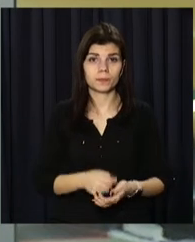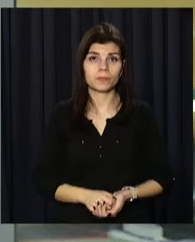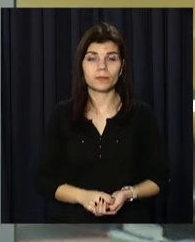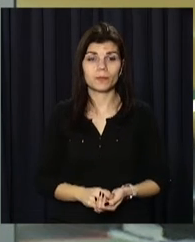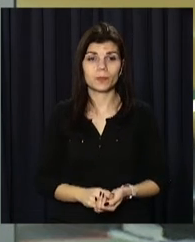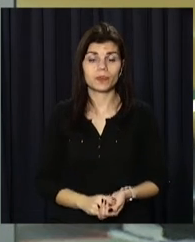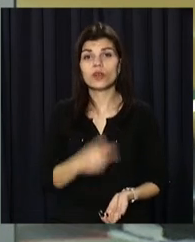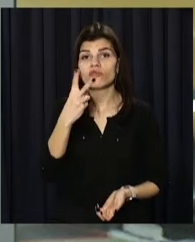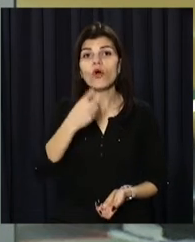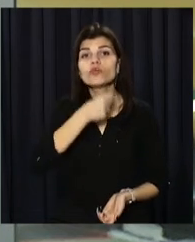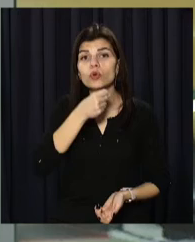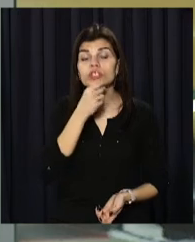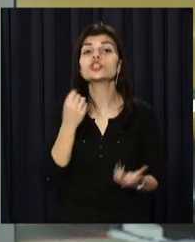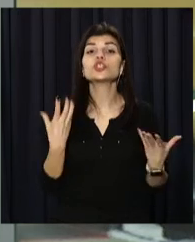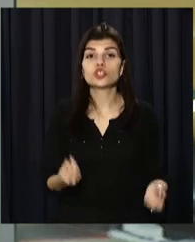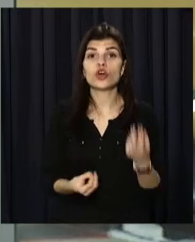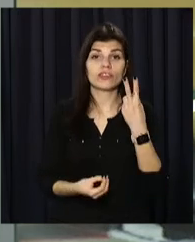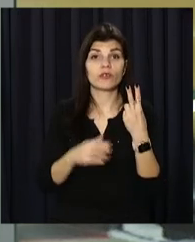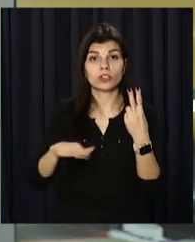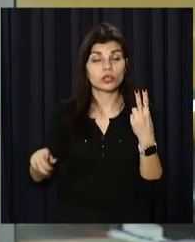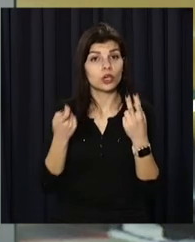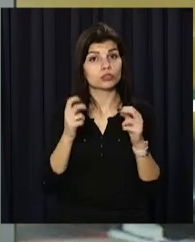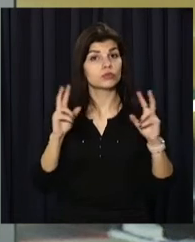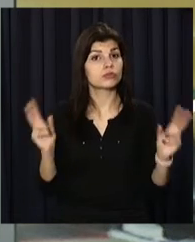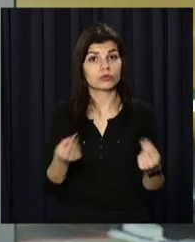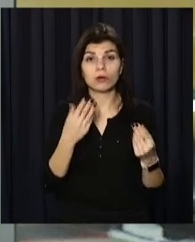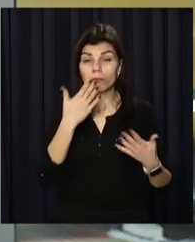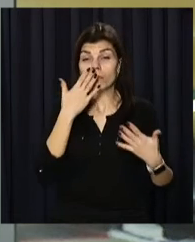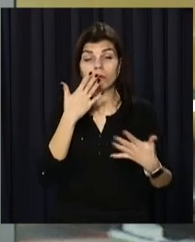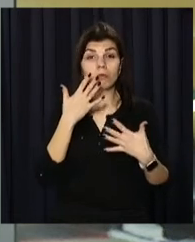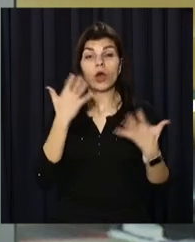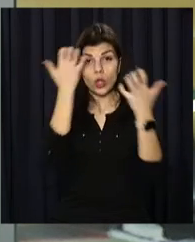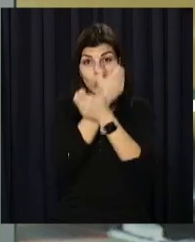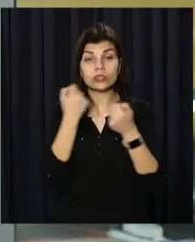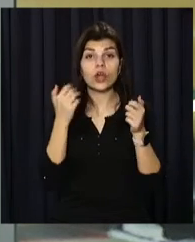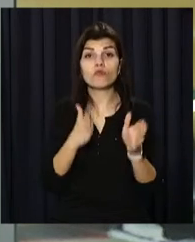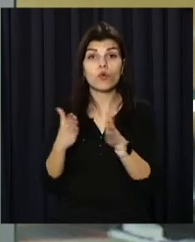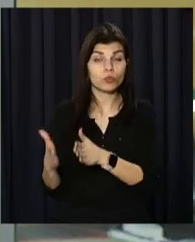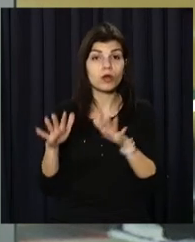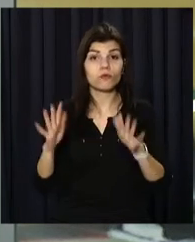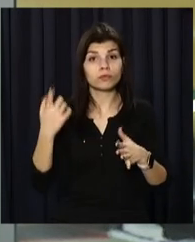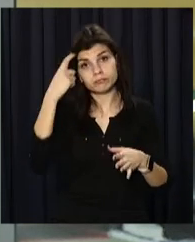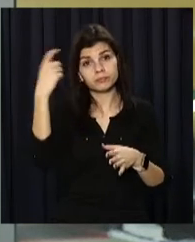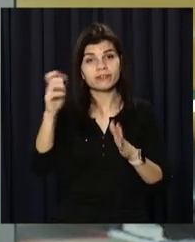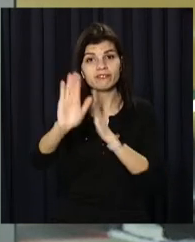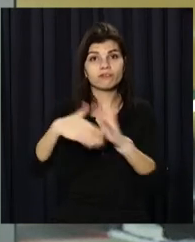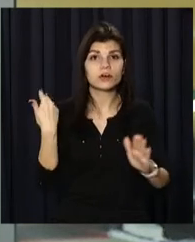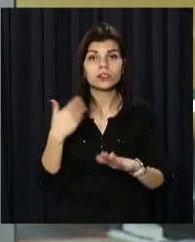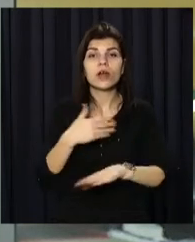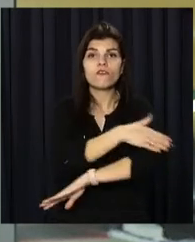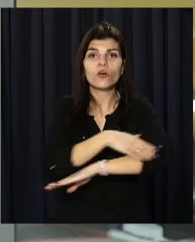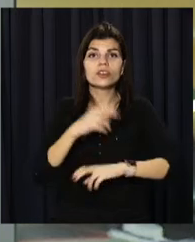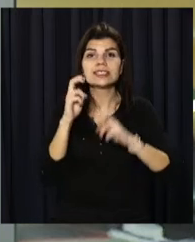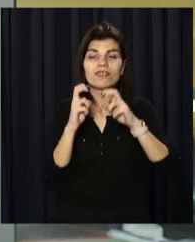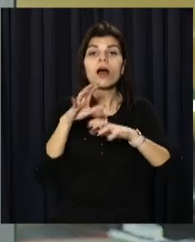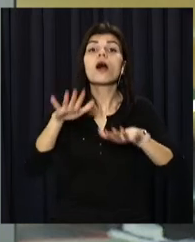Двоє дорослих та ще двійко дітей ледь не вчаділи в гуртожитку. Вночі рятувальники отримали повідомлення, що на вулиці Заводській